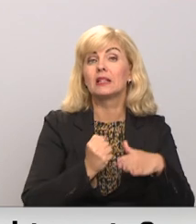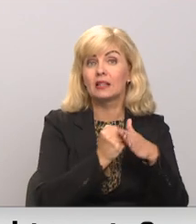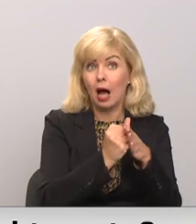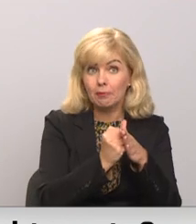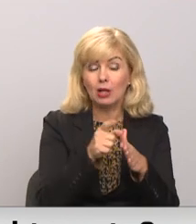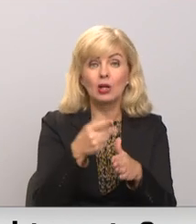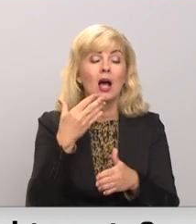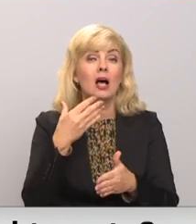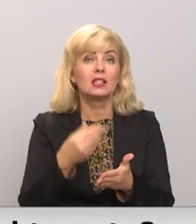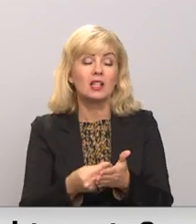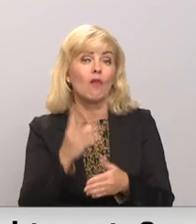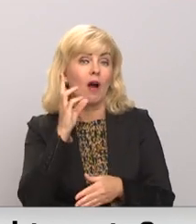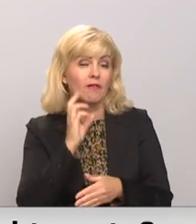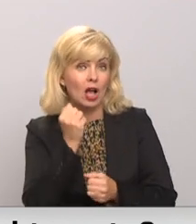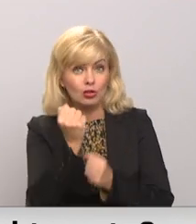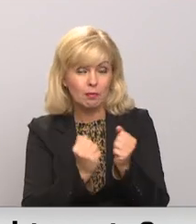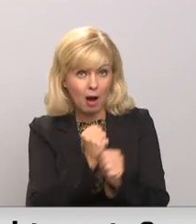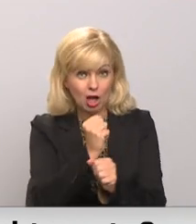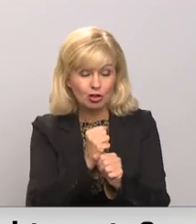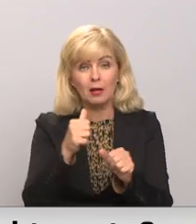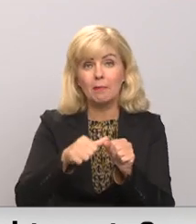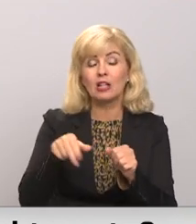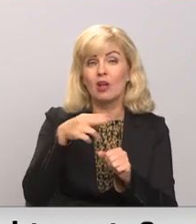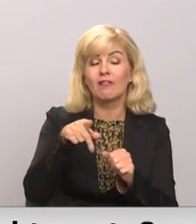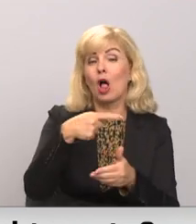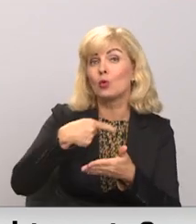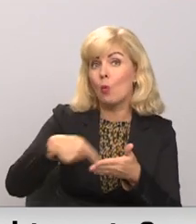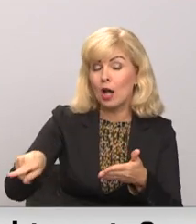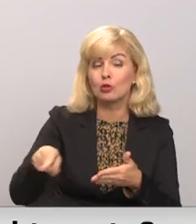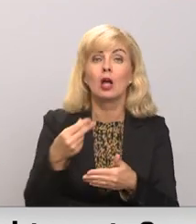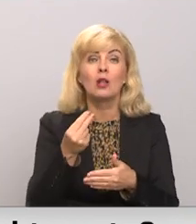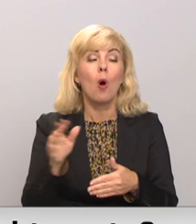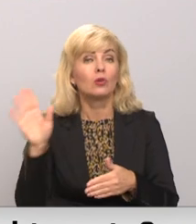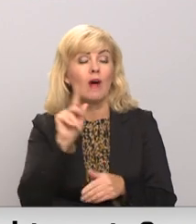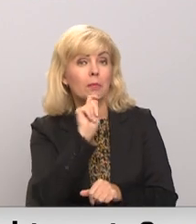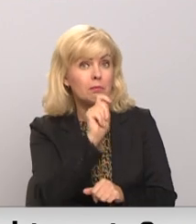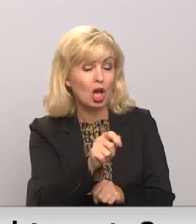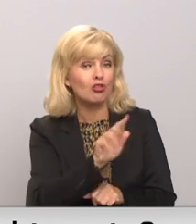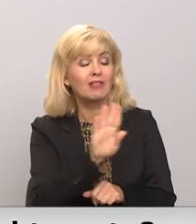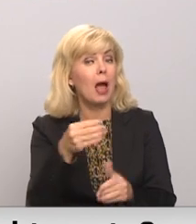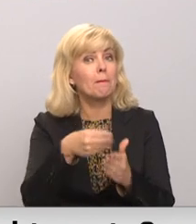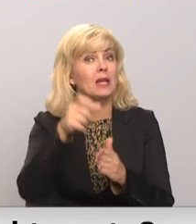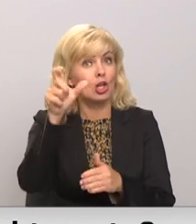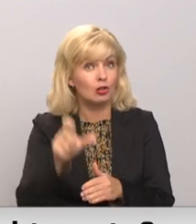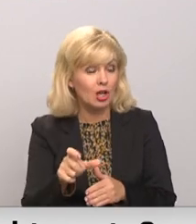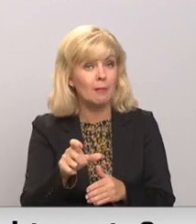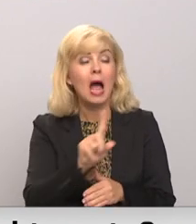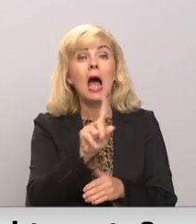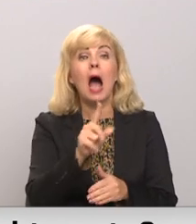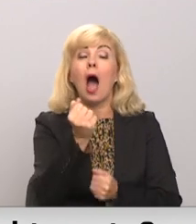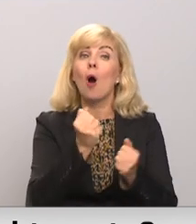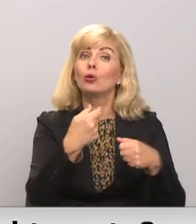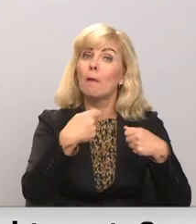tad, ja savu veco mašīnu arī iekšdedzes dzinēju norakstāt. Tomēr šo naudu valsts piešķirs nevis pašam pircējiem, bet gan auto pārdevējiem.